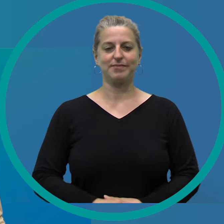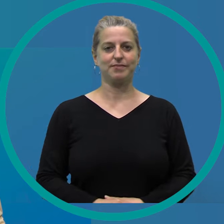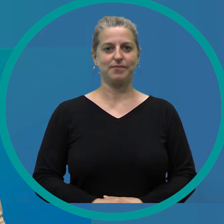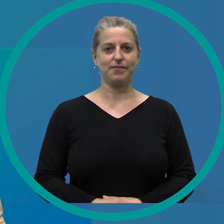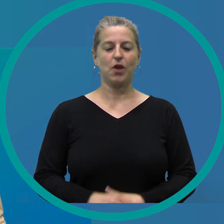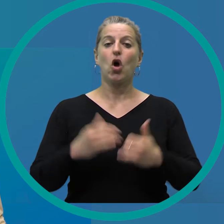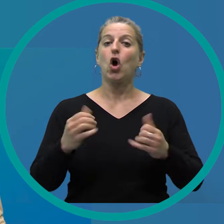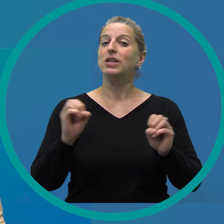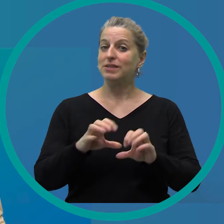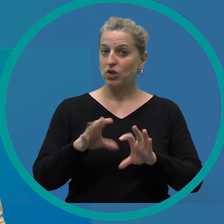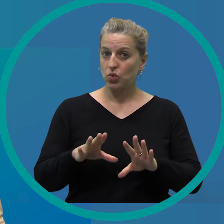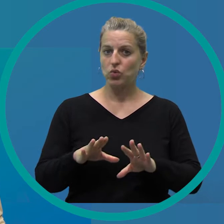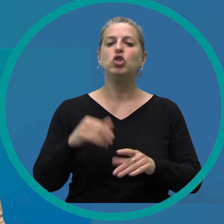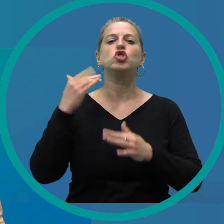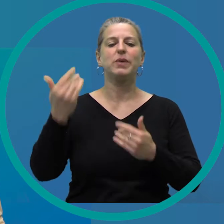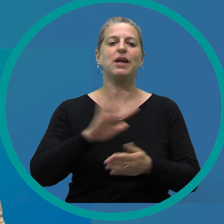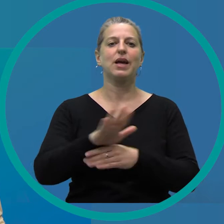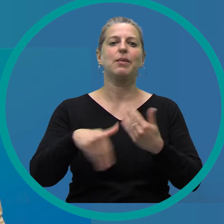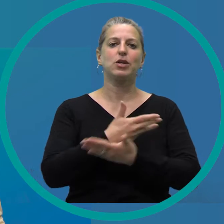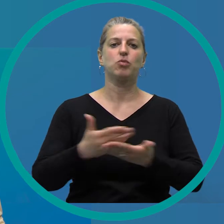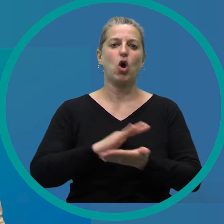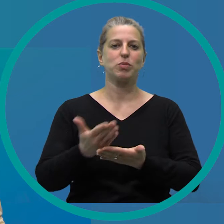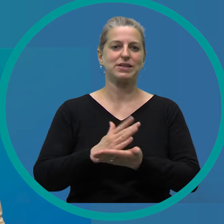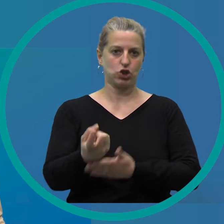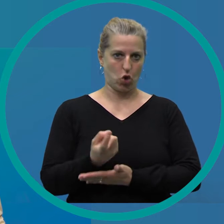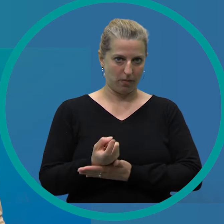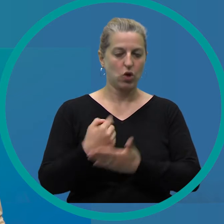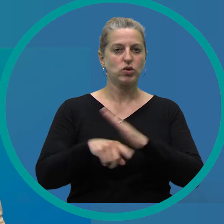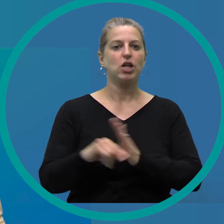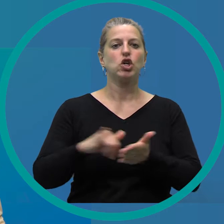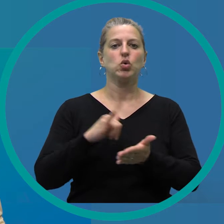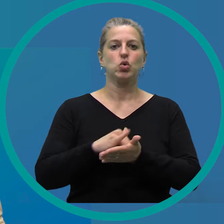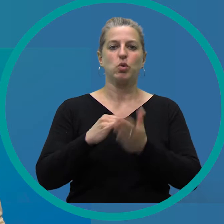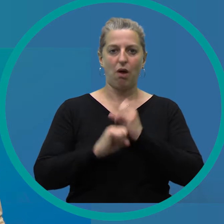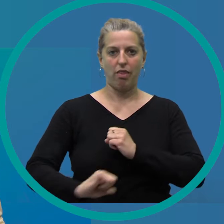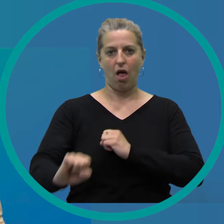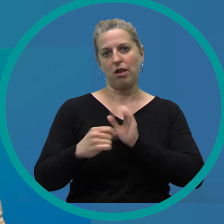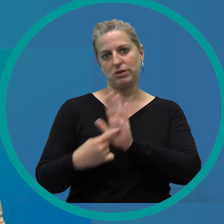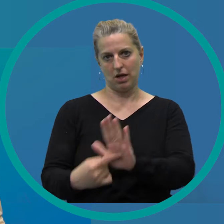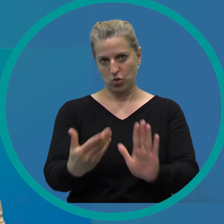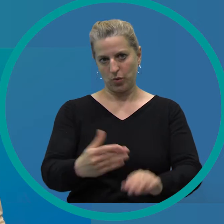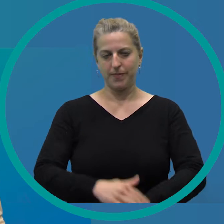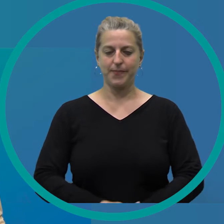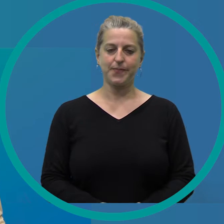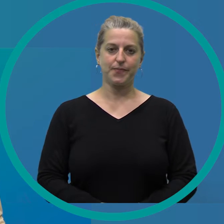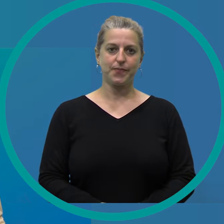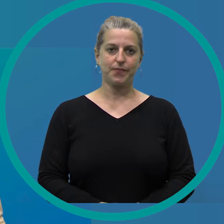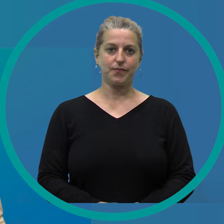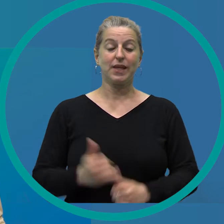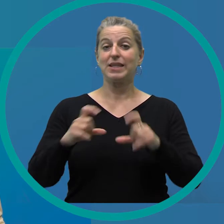unser Dank. Die heutige Sendung wird erst später in Gebärdensprache übersetzt und wird dann auf unserem YouTube-Kanal vorliegen.